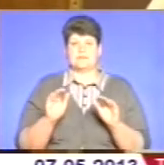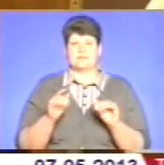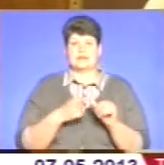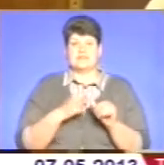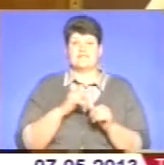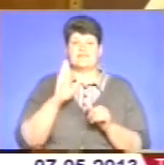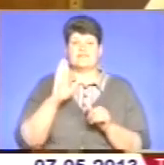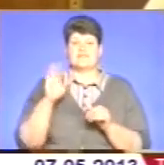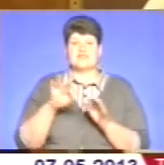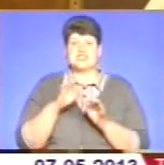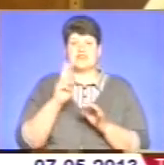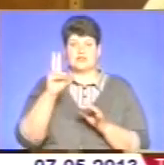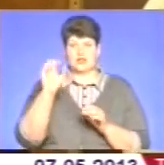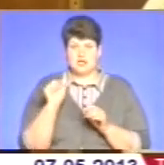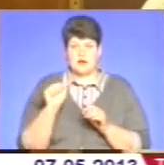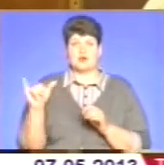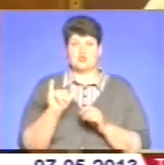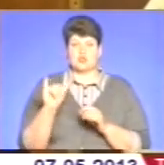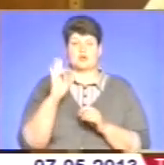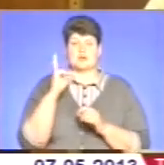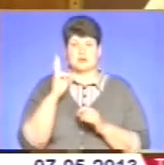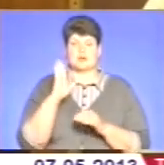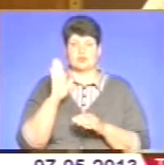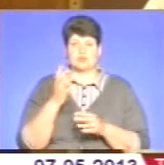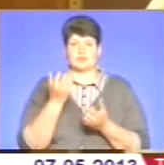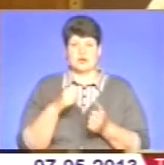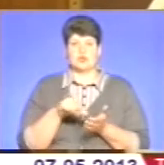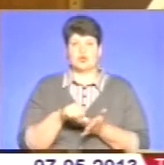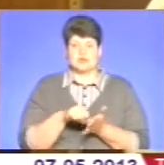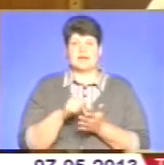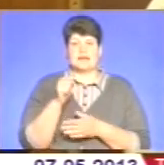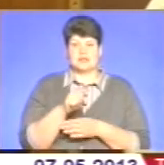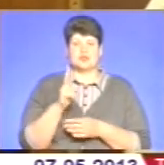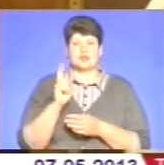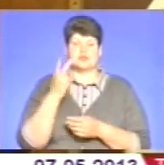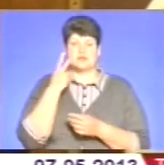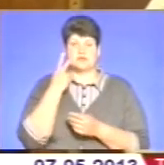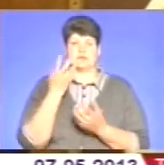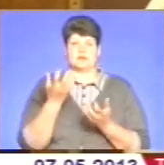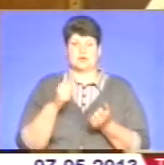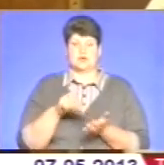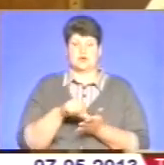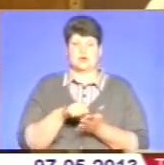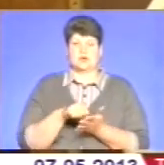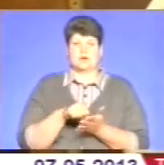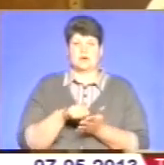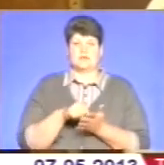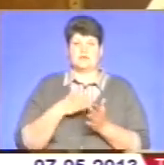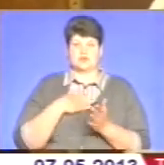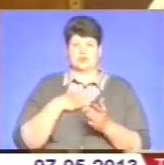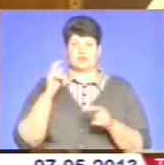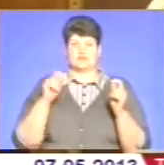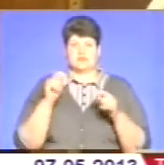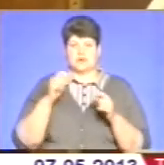ми її вишиваночка сів п'ятницю, а субота, неділя всі будуть брати участь, навіть ті вже, що у нас постійні учасники, будуть брати участь в нашому